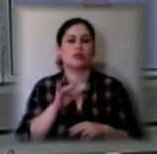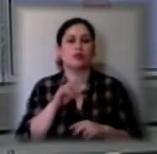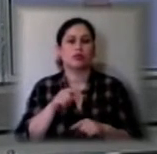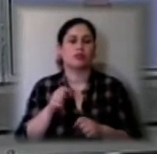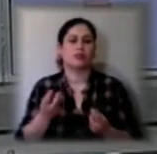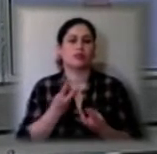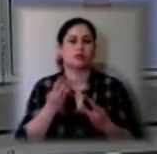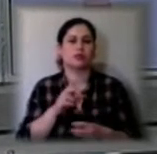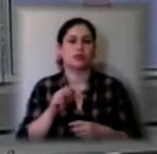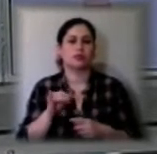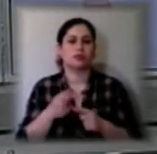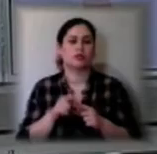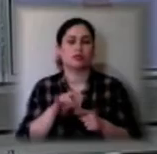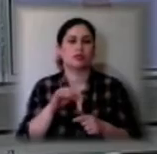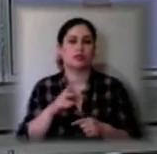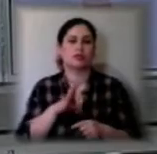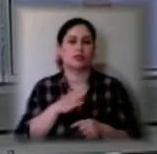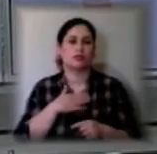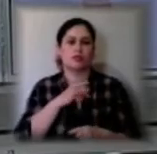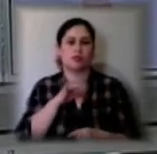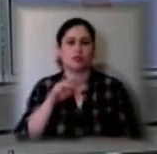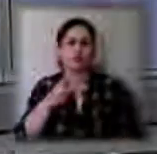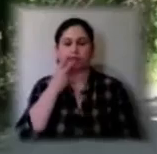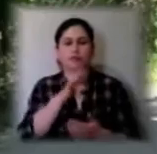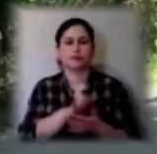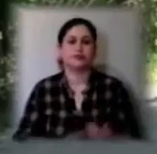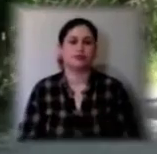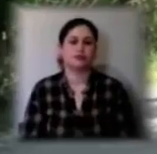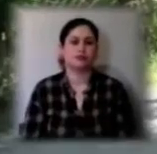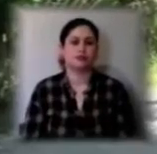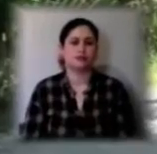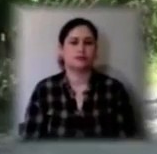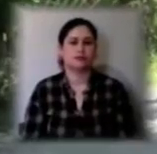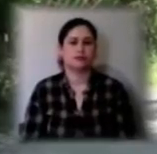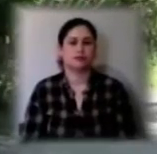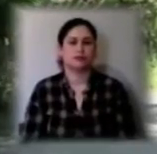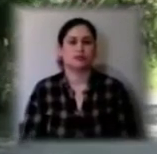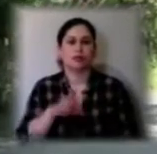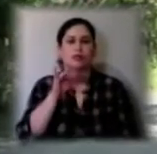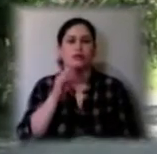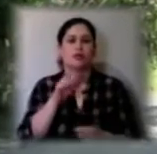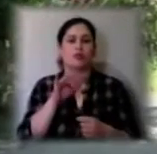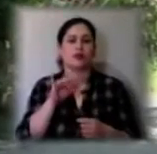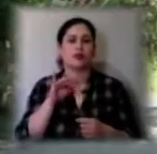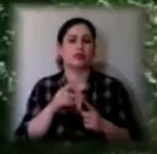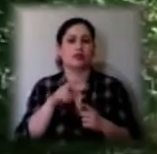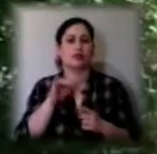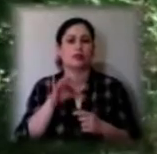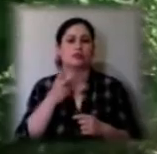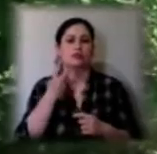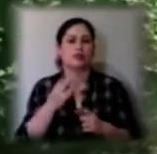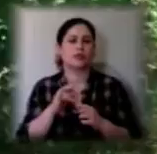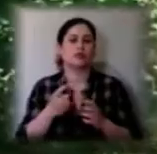У рейті сьогодні побували і кореспонденти Суспільного. Дачний кооператив «Лотос-2» під Херсоном.